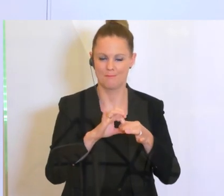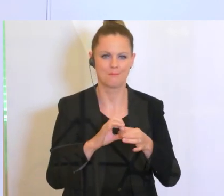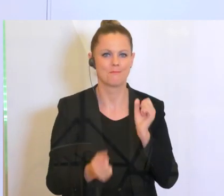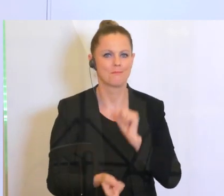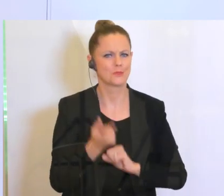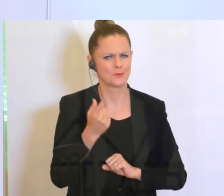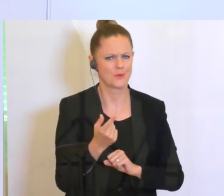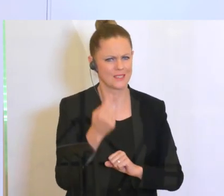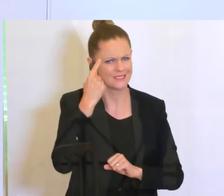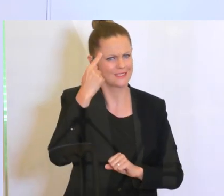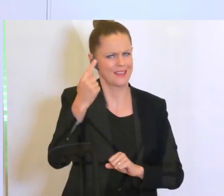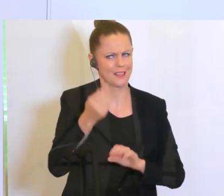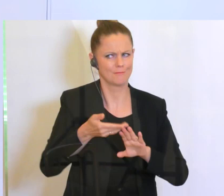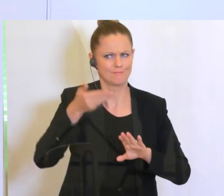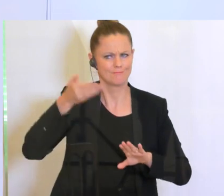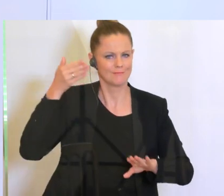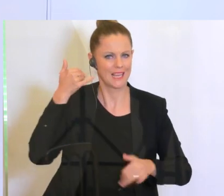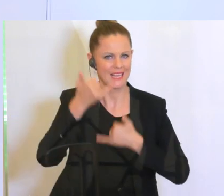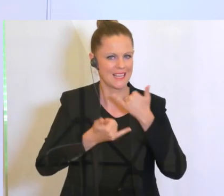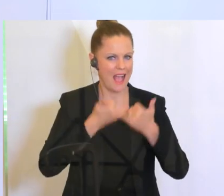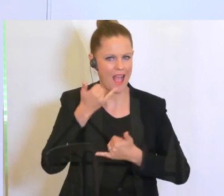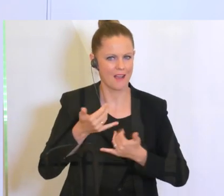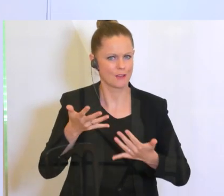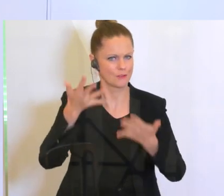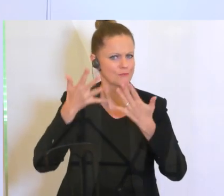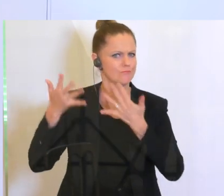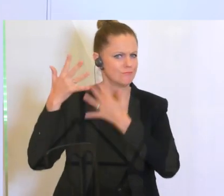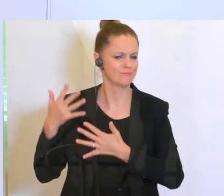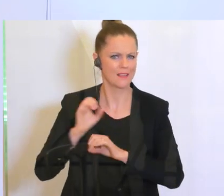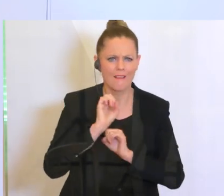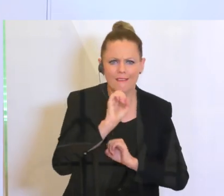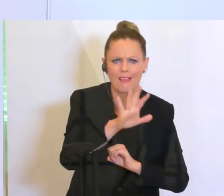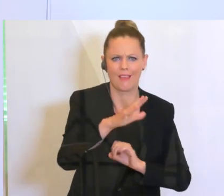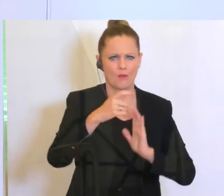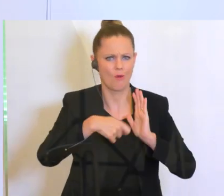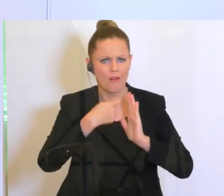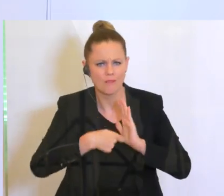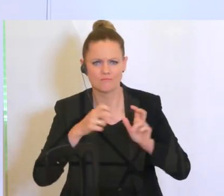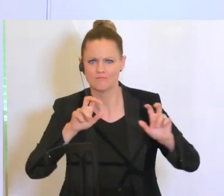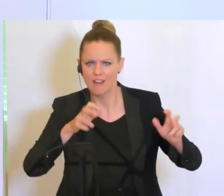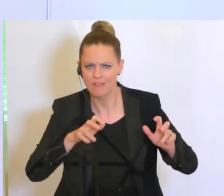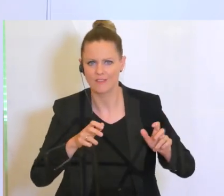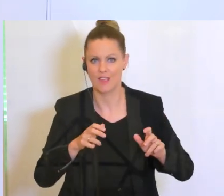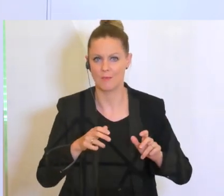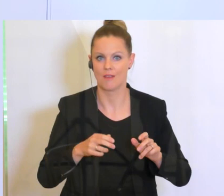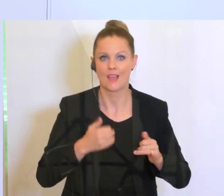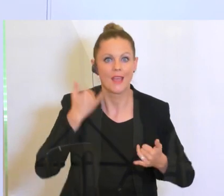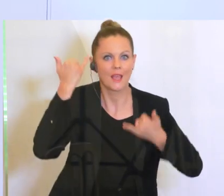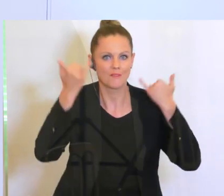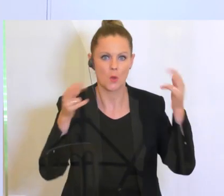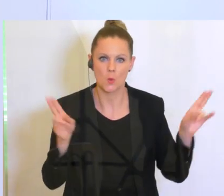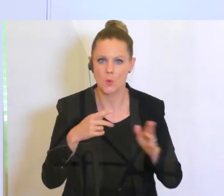ich an die letzten Jahre und Jahrzehnte denke, vom Kino, Fernsehfilm, innovativer Kurzfilm,